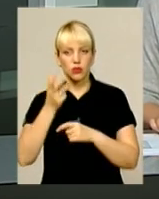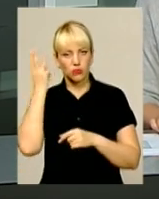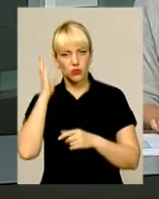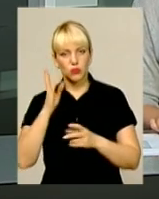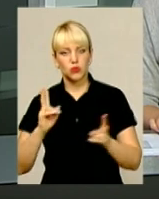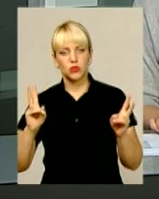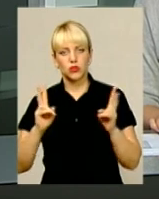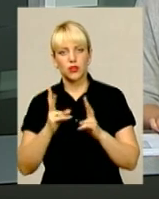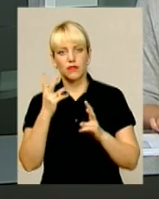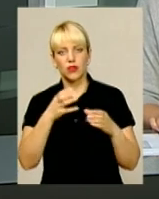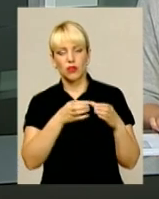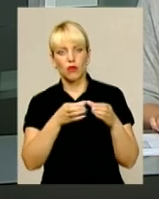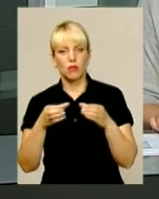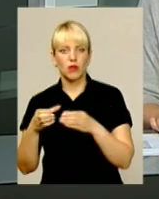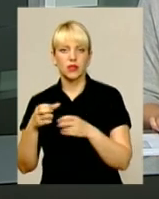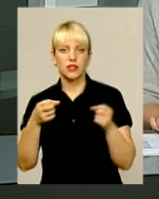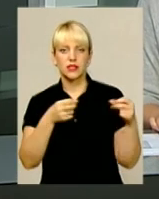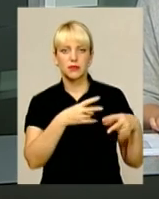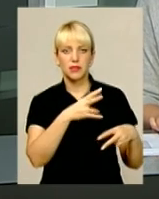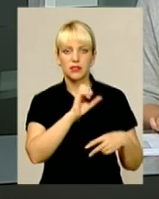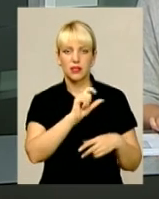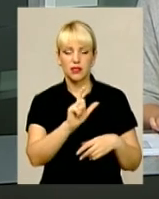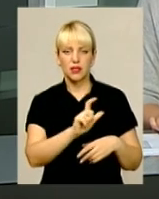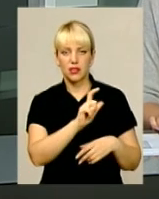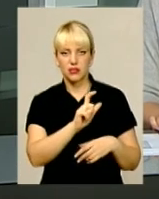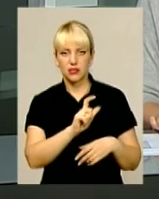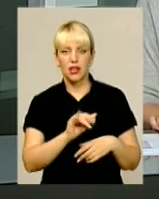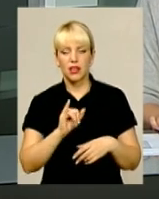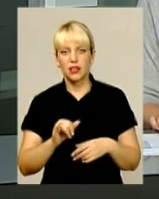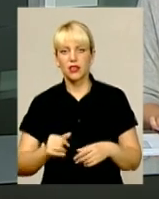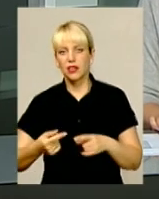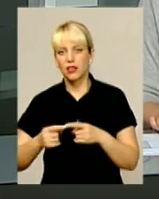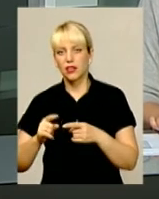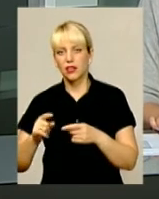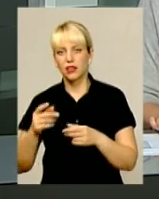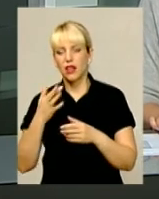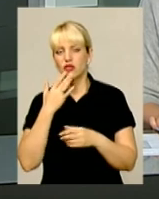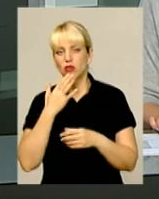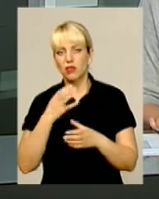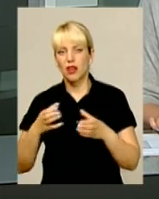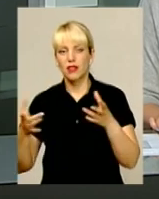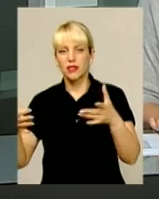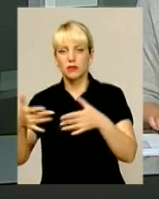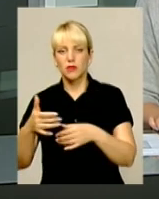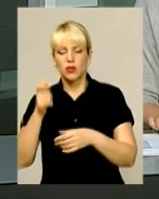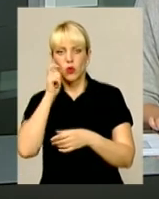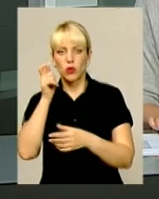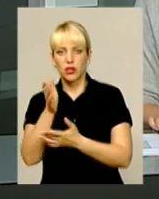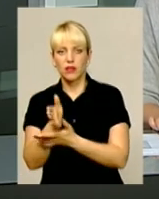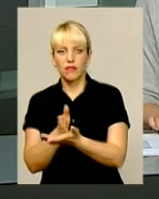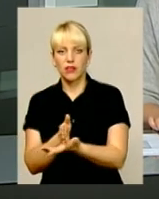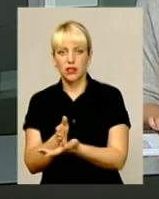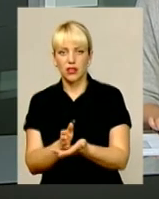команда «Спецназ» 8-го окремого полку спеціального призначення та Національна збірна України серед ветеранів. Гра